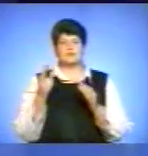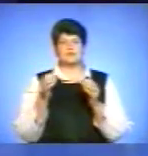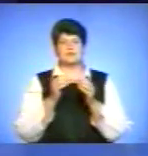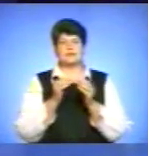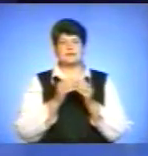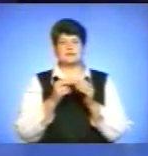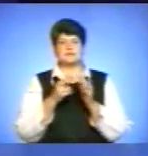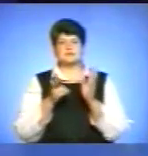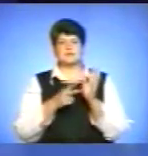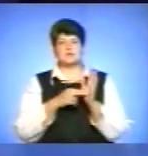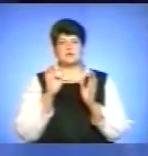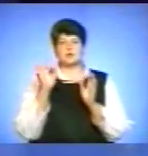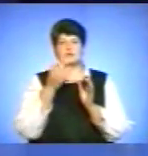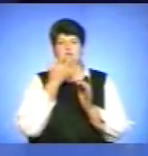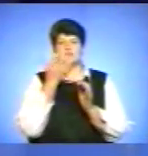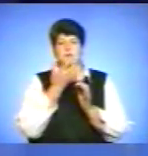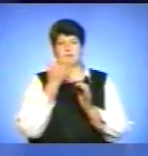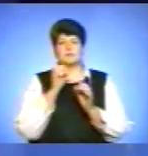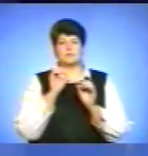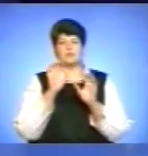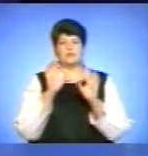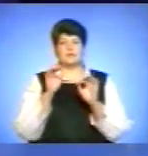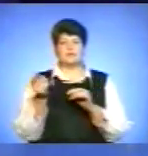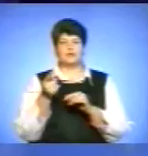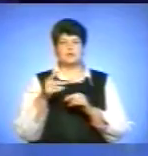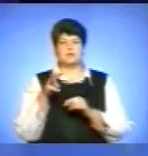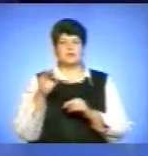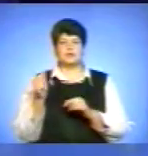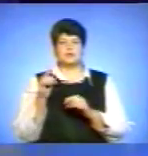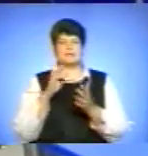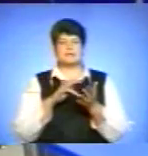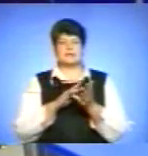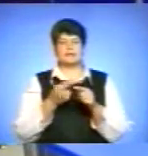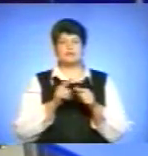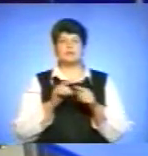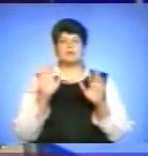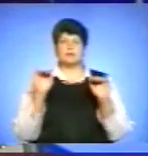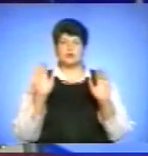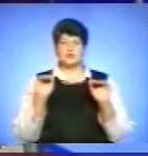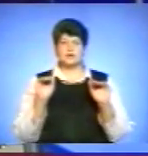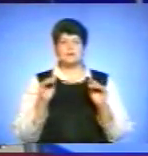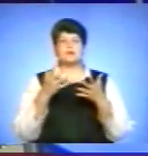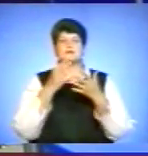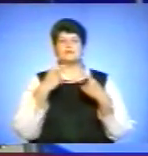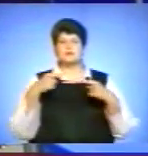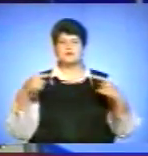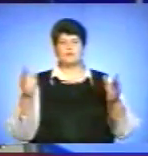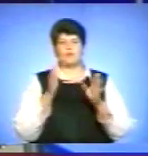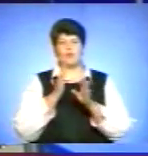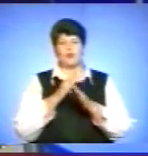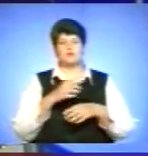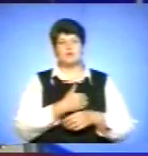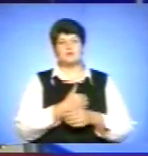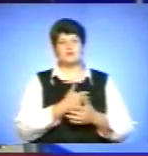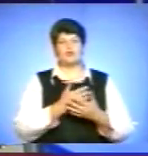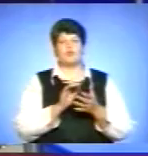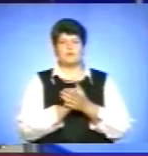-17 градусів тепла. Повідомляє Тернопільський гідрометеоцентр. На цьому я з вами прощаюся і за будь-якою погодою бажаю миру у